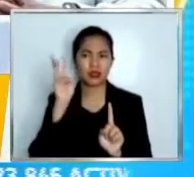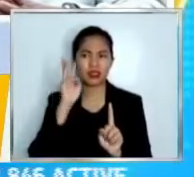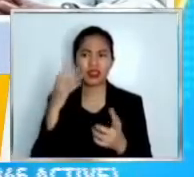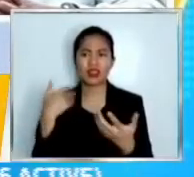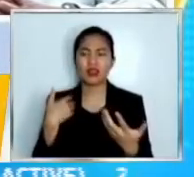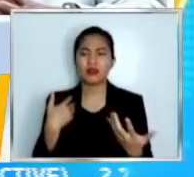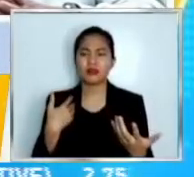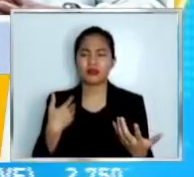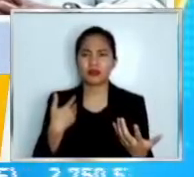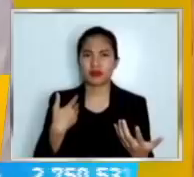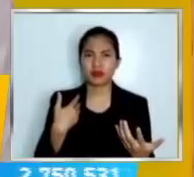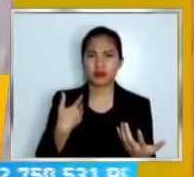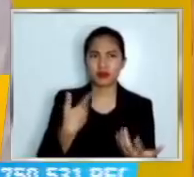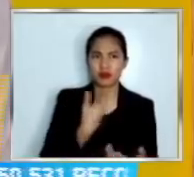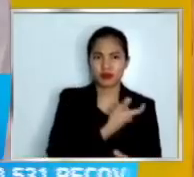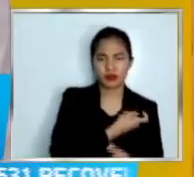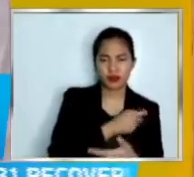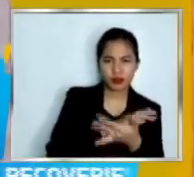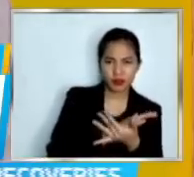Opo,